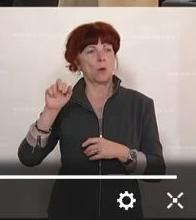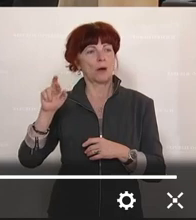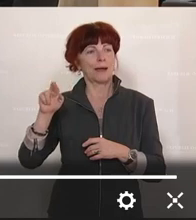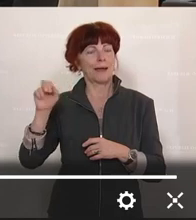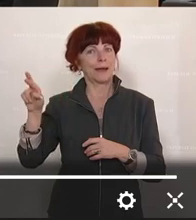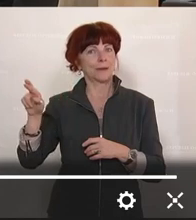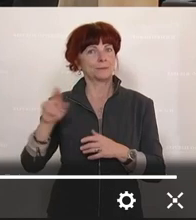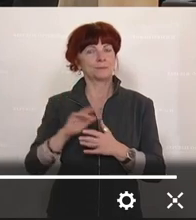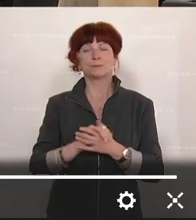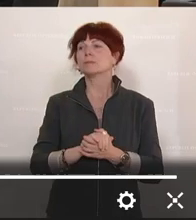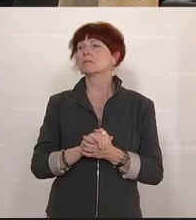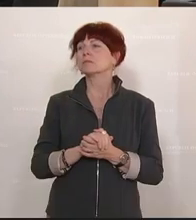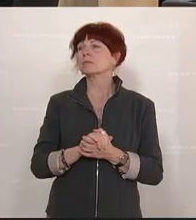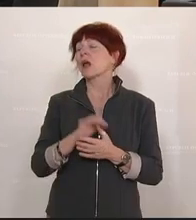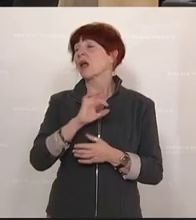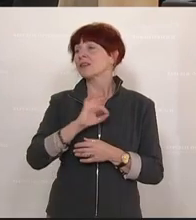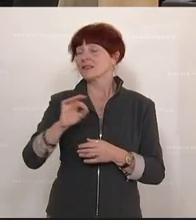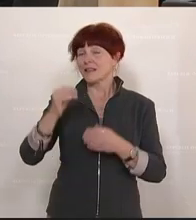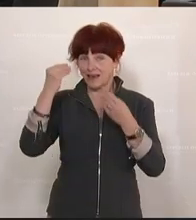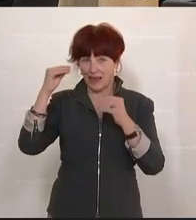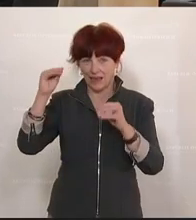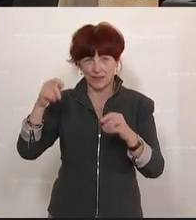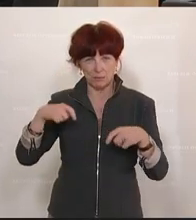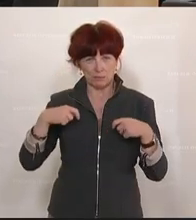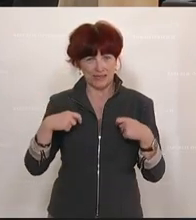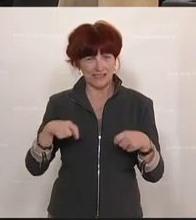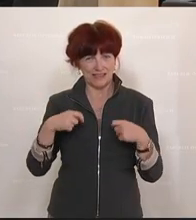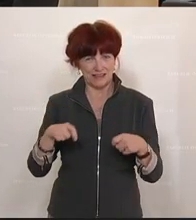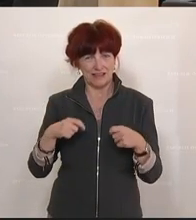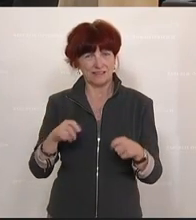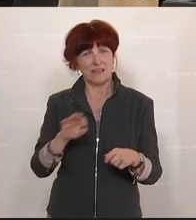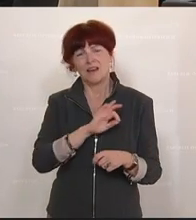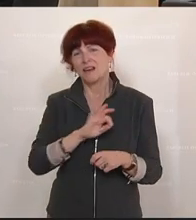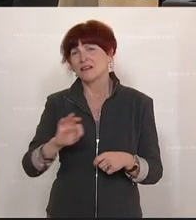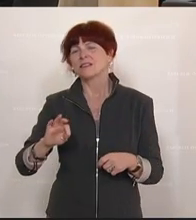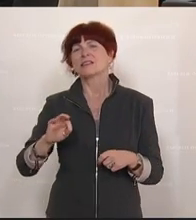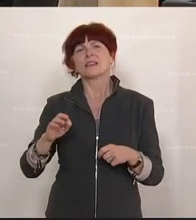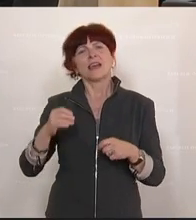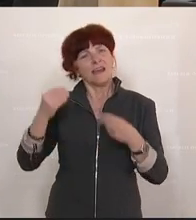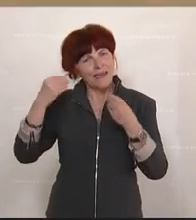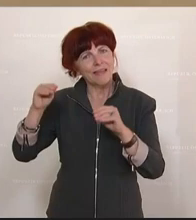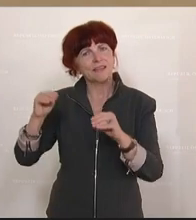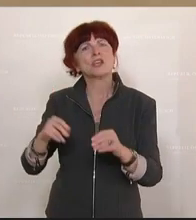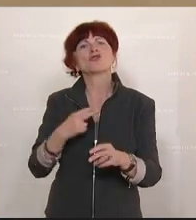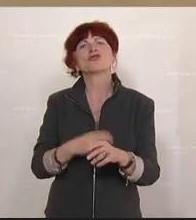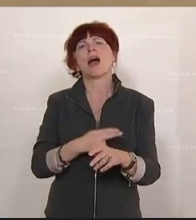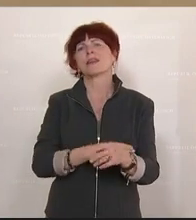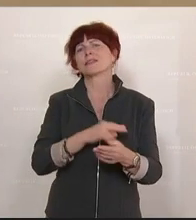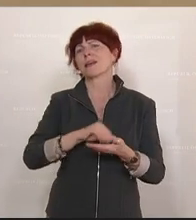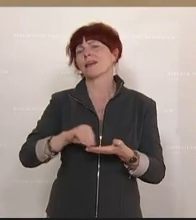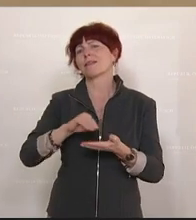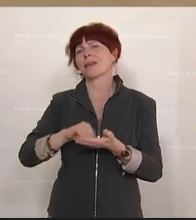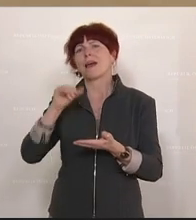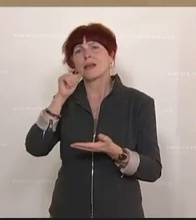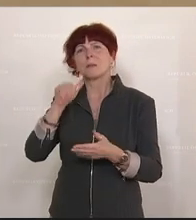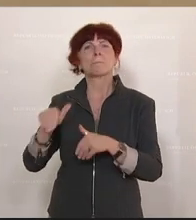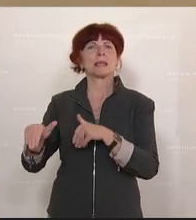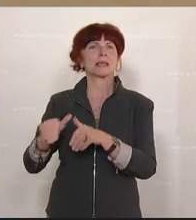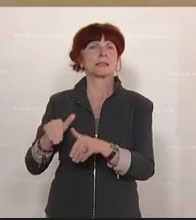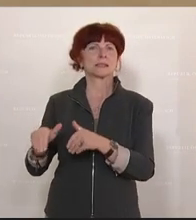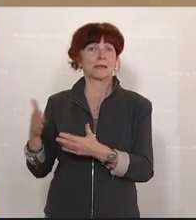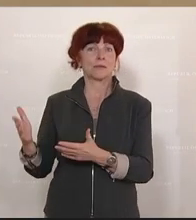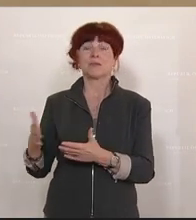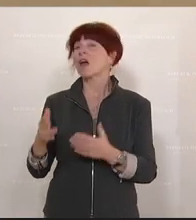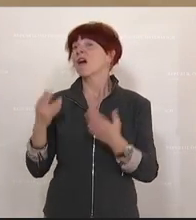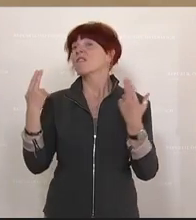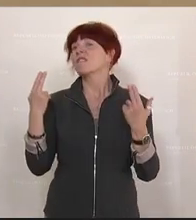Sehr geehrter Herr Präsident, sehr geehrte Frau Staatssekretärin, sehr geehrter Herr Minister, werte Kolleginnen und Kollegen, liebe Zuseherinnen